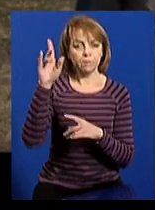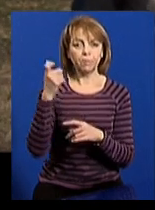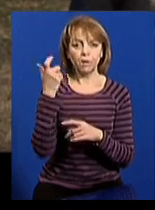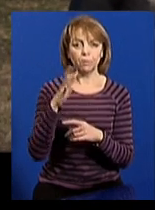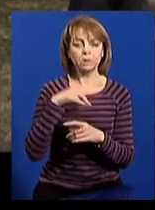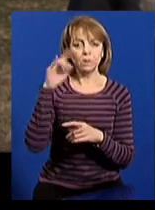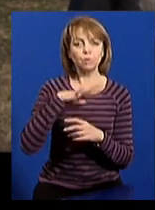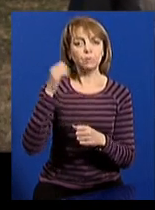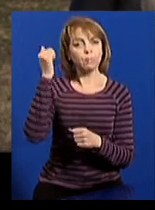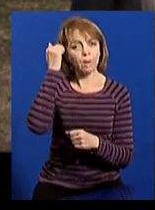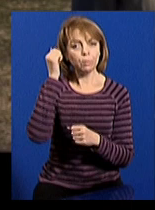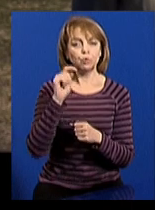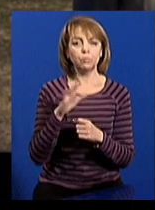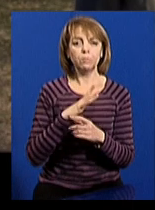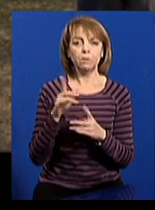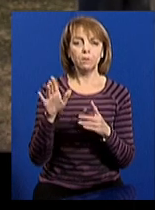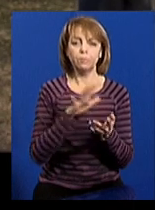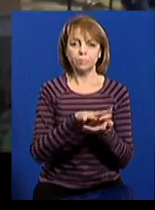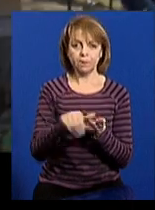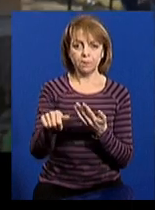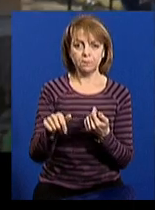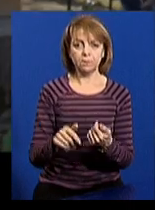що був пам'ятник йому, знаємо, що він був знесений.